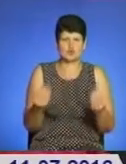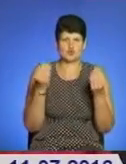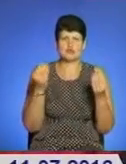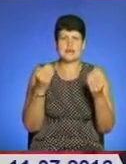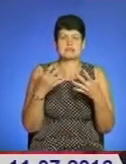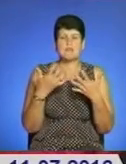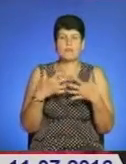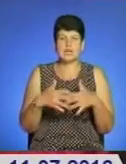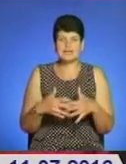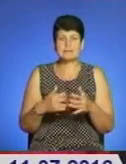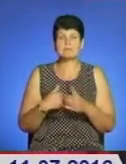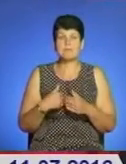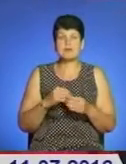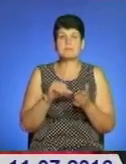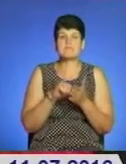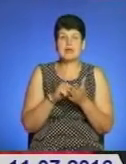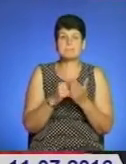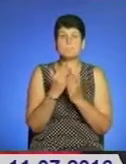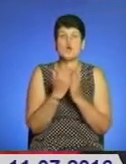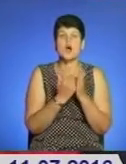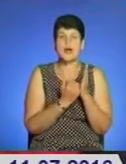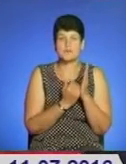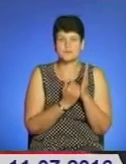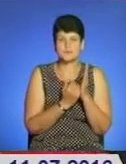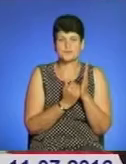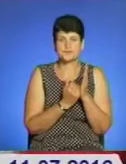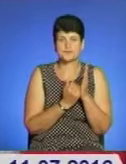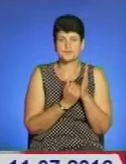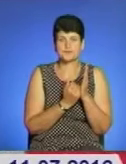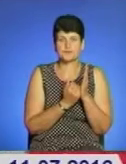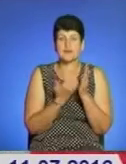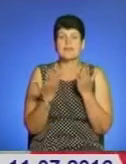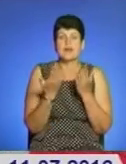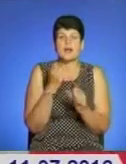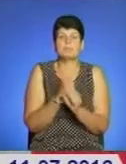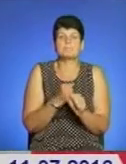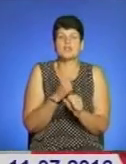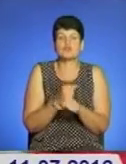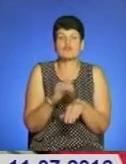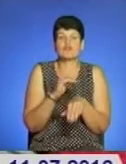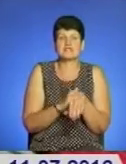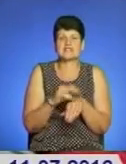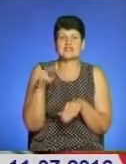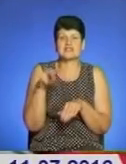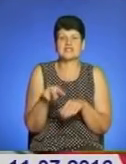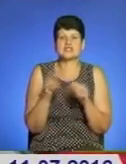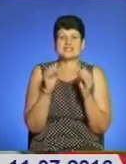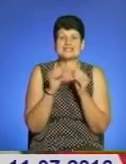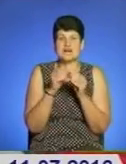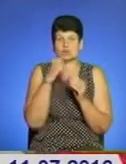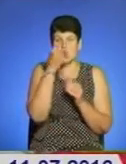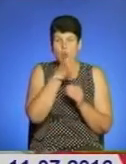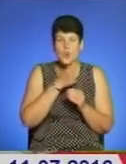Ми представляємо програму, яка працює фактично з 2010 року.